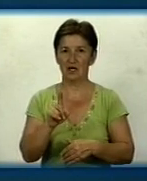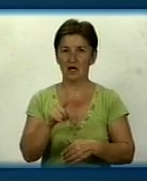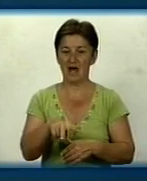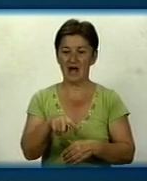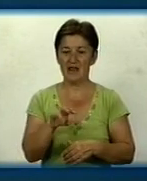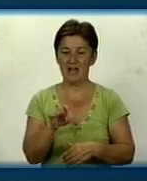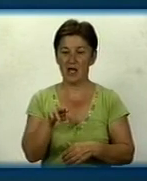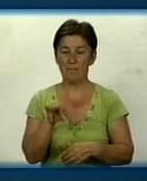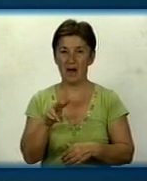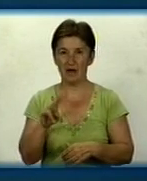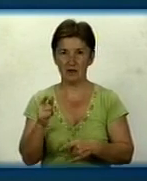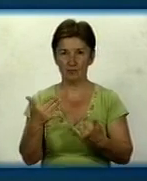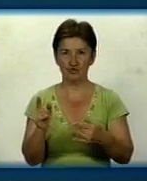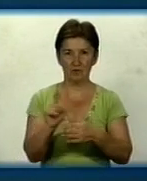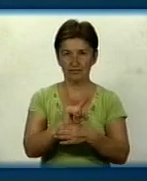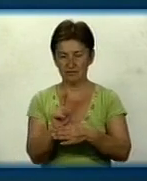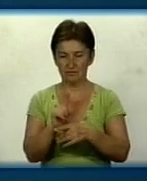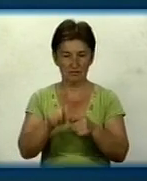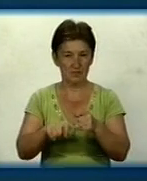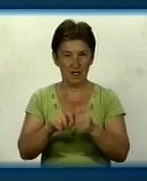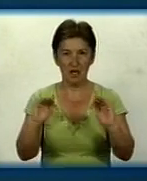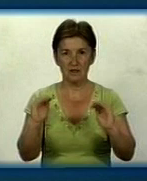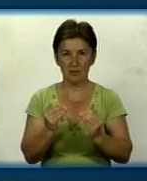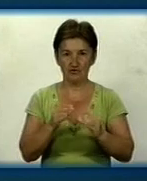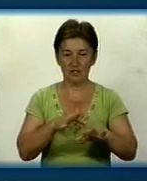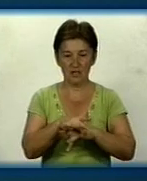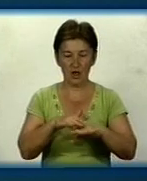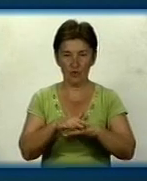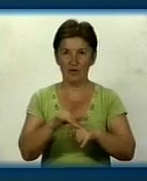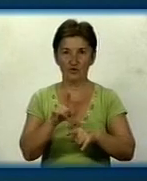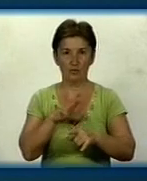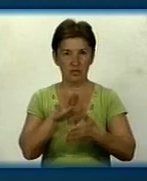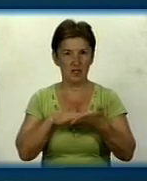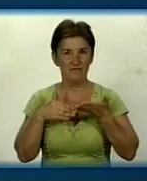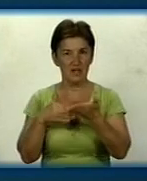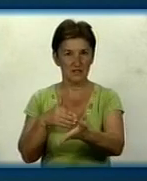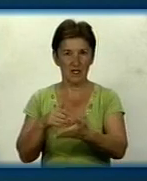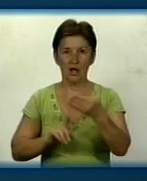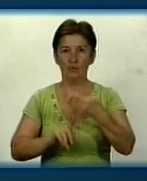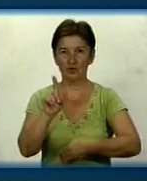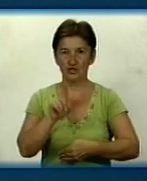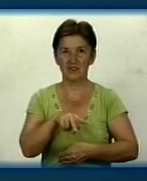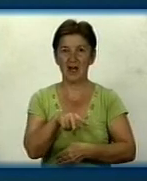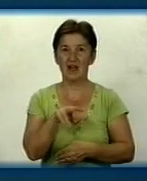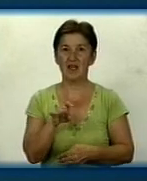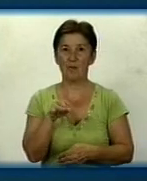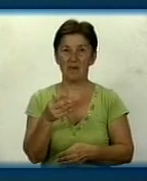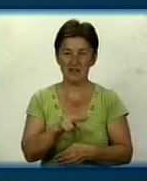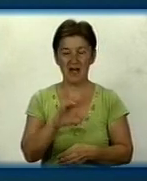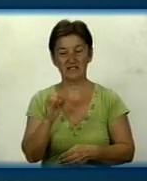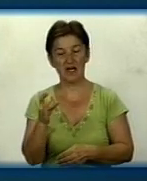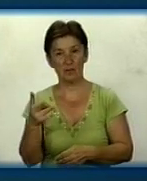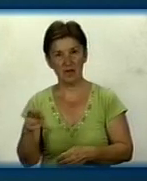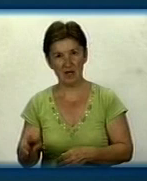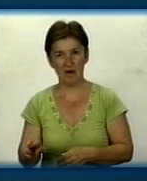відкоригували цю ситуацію, зменшили нарахування, які були виставлені. І вже починаючи з липня і в серпні, так,